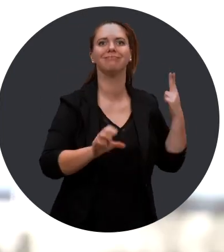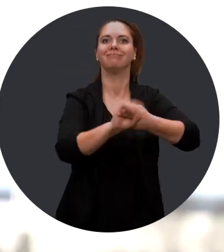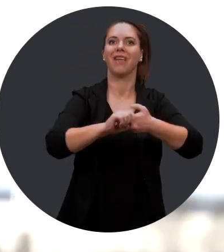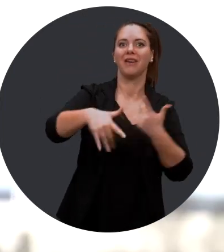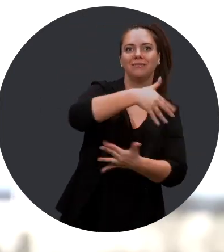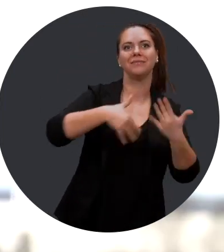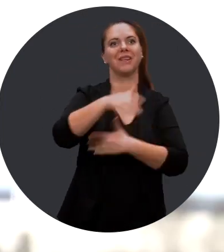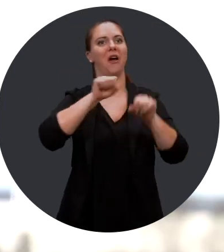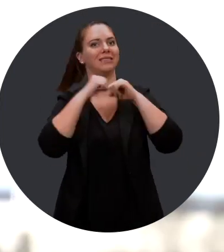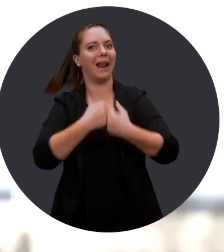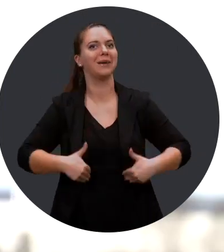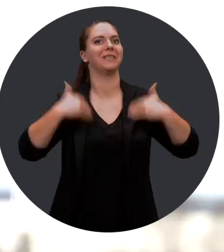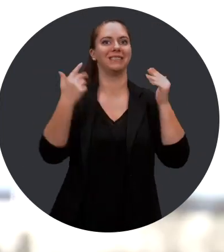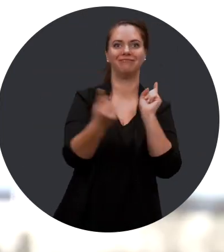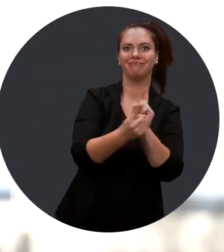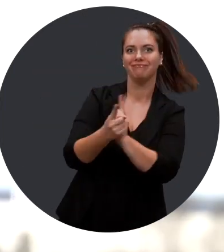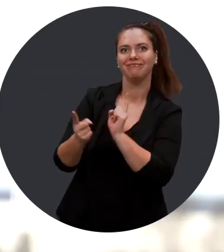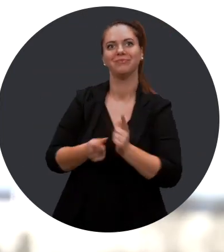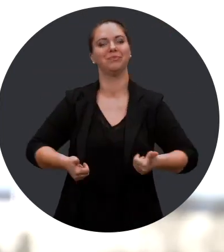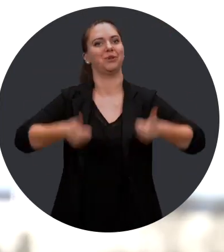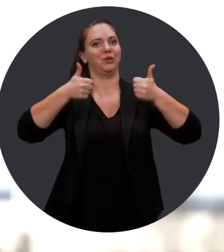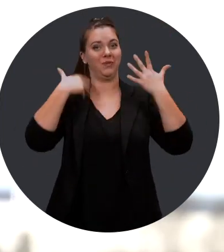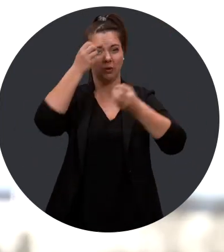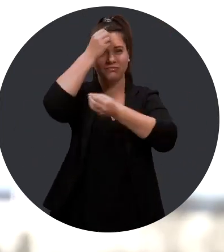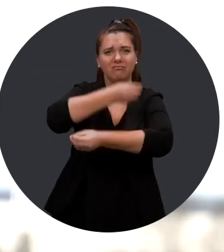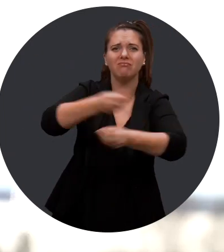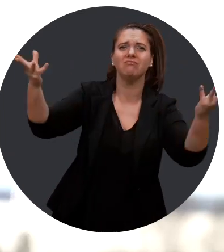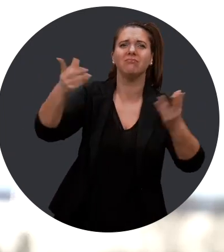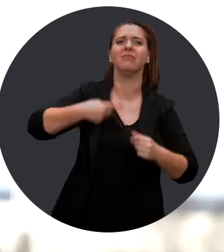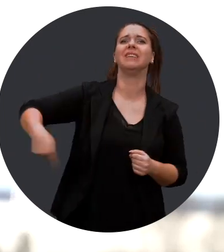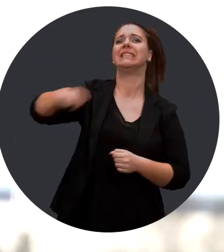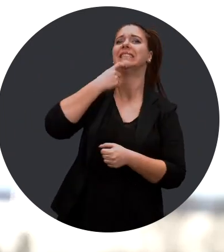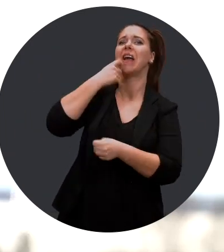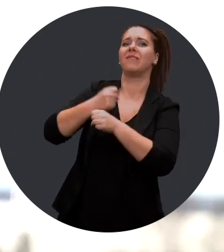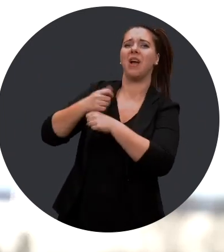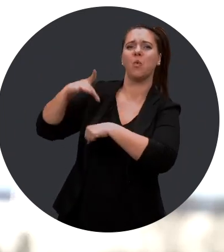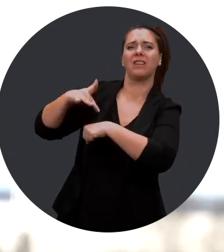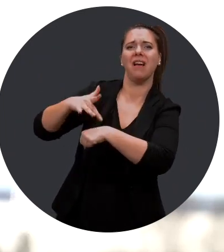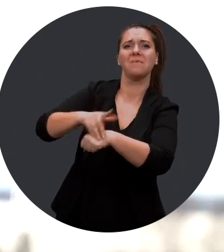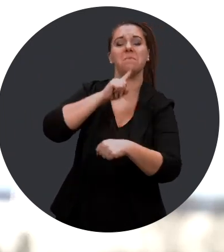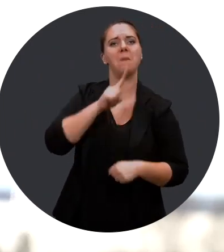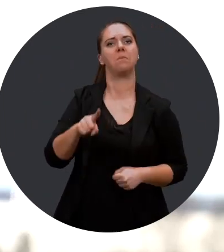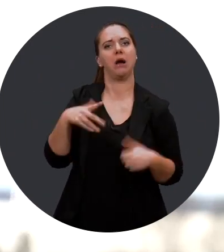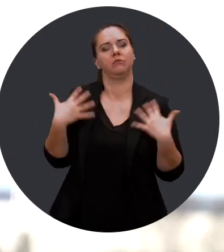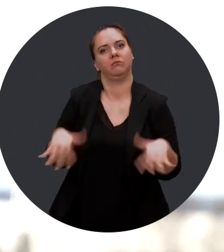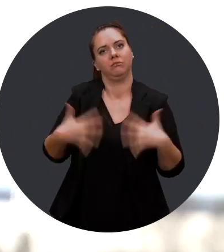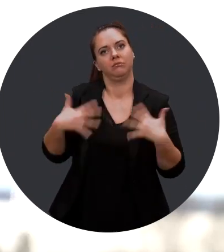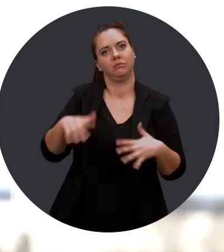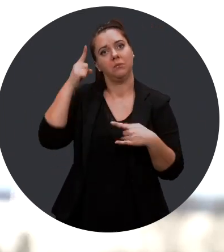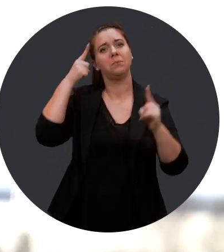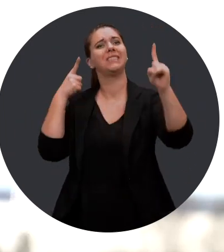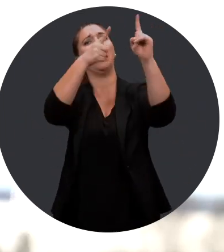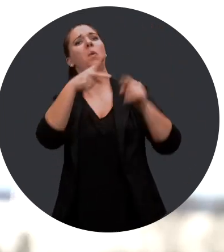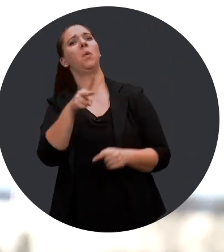sociale et d'accomplir de grandes choses. On voudrait aussi souligner la part de nos partenaires qui travaillent de concert pour mener à bien notre